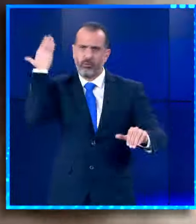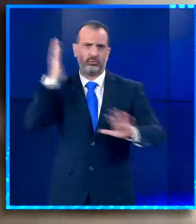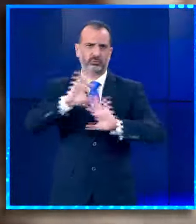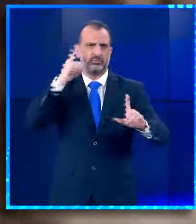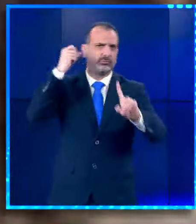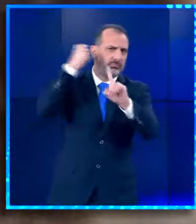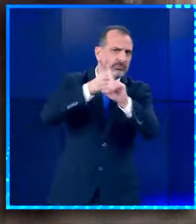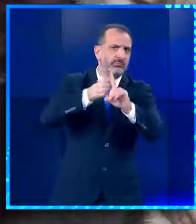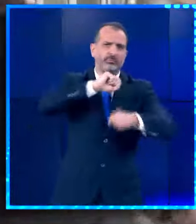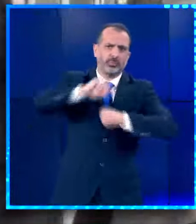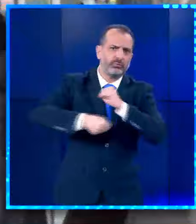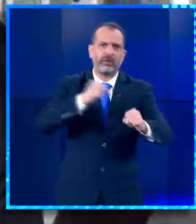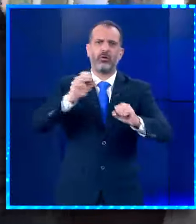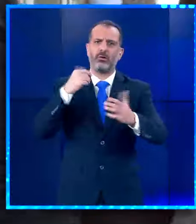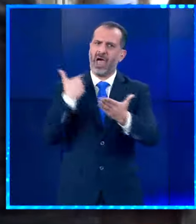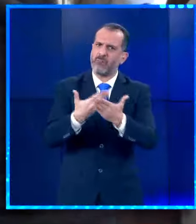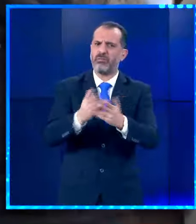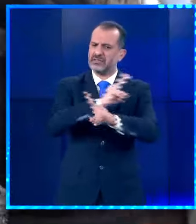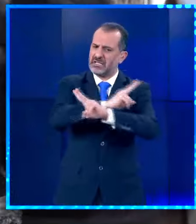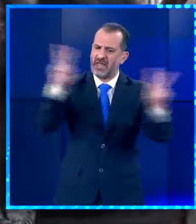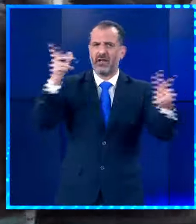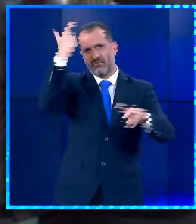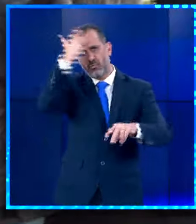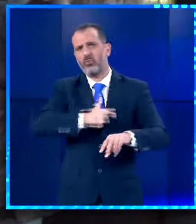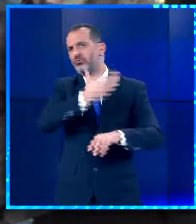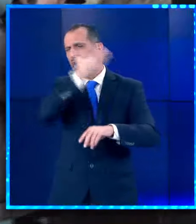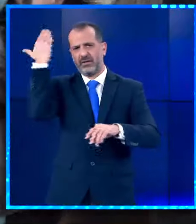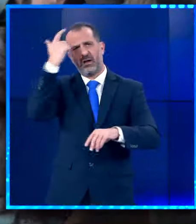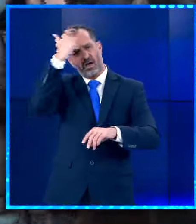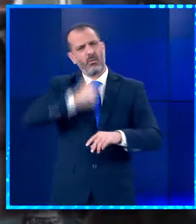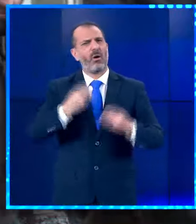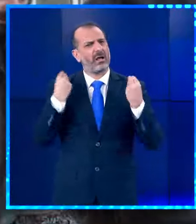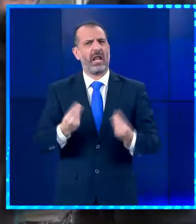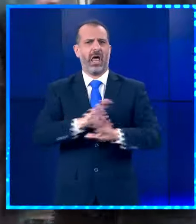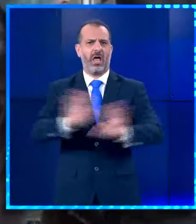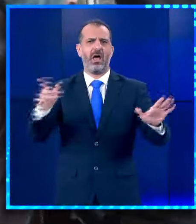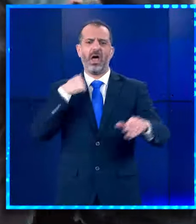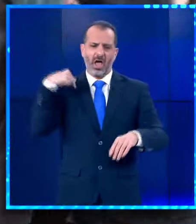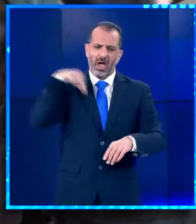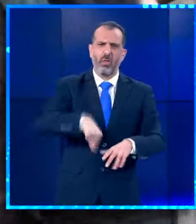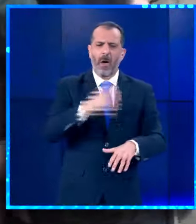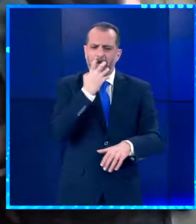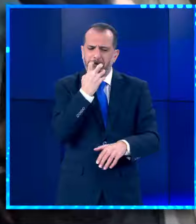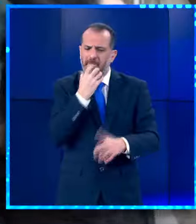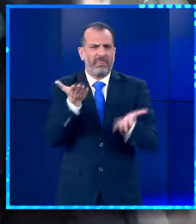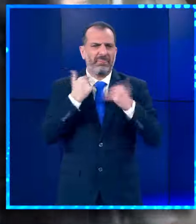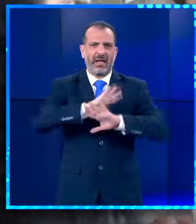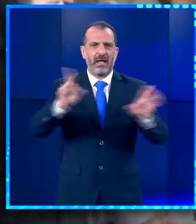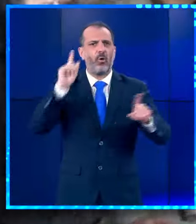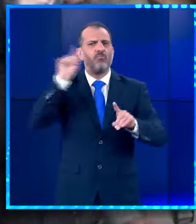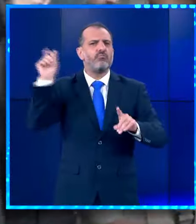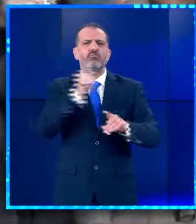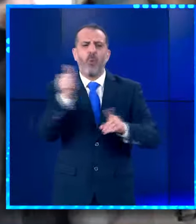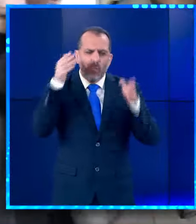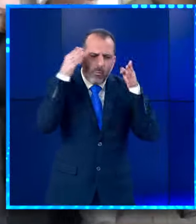να αποδείξει την οθότητά του και ελπίζει στο τέλος να φανεί «Είμαι καλά» είπε «Είμαι εδώ και δεν έχω καμία πικρία. Ασχολούμαι μόνο με